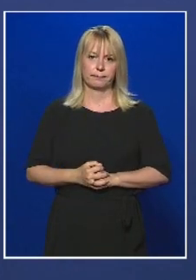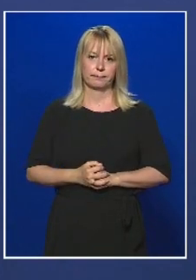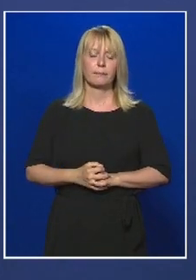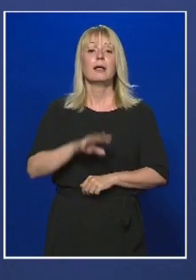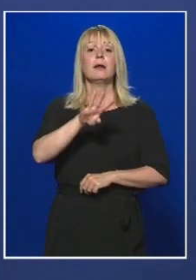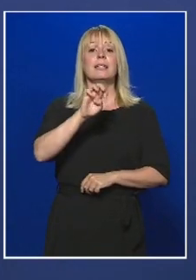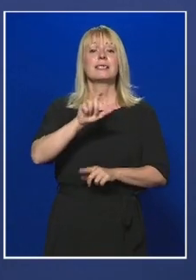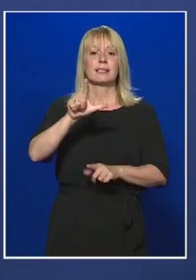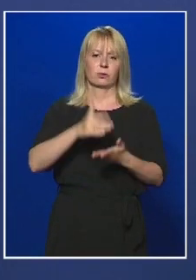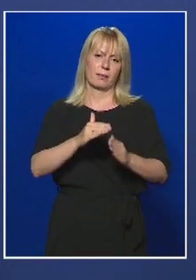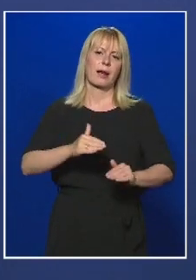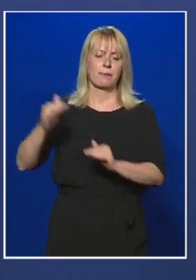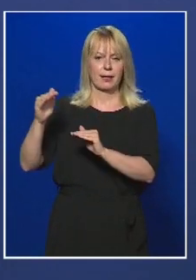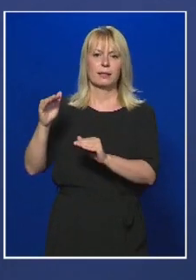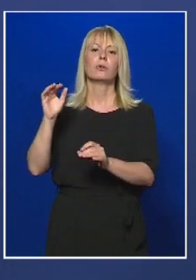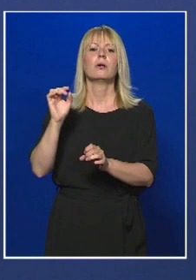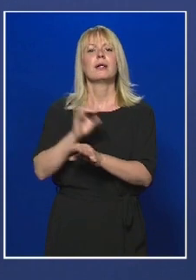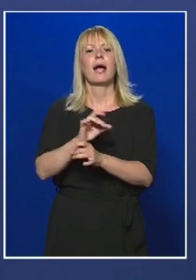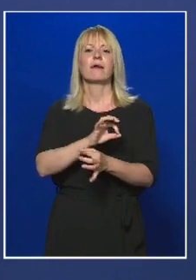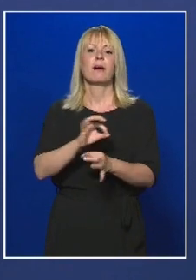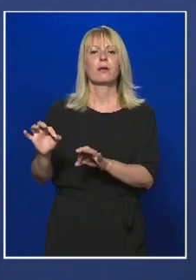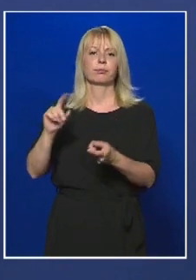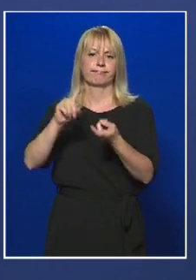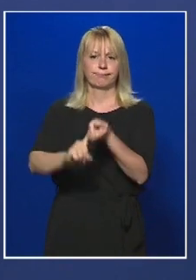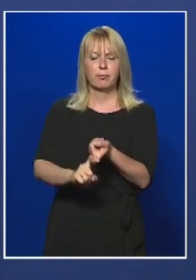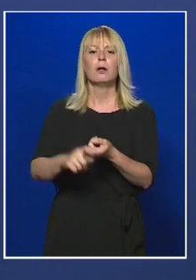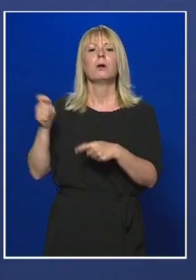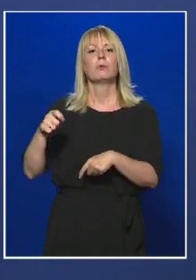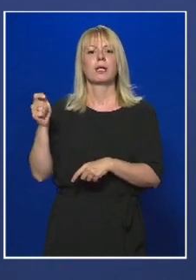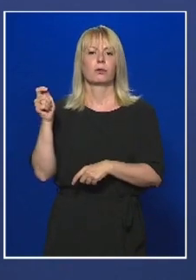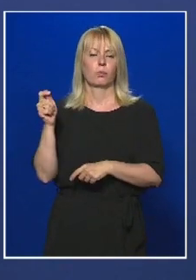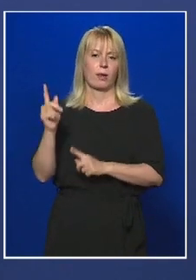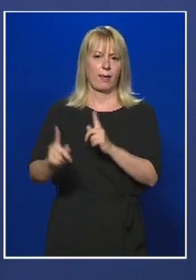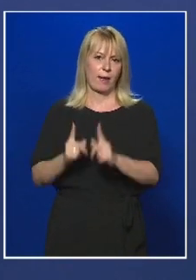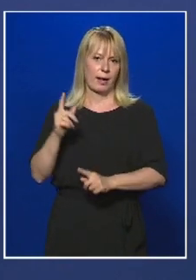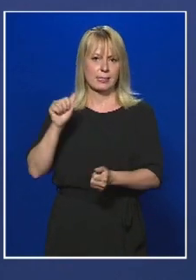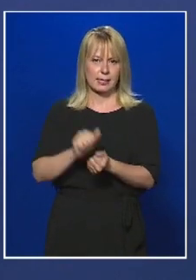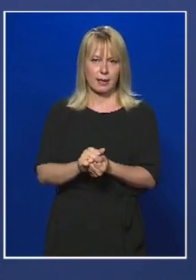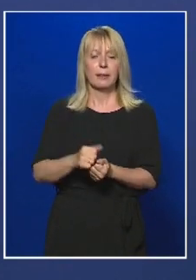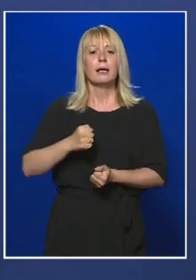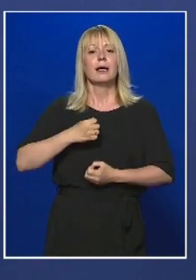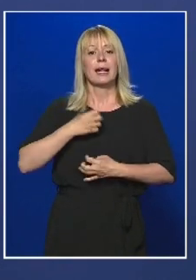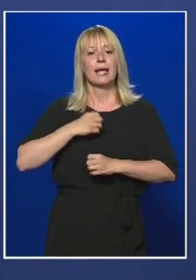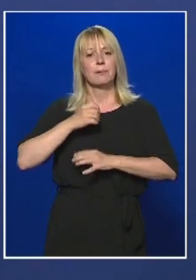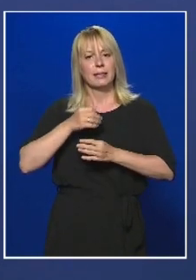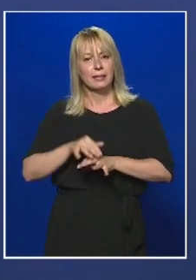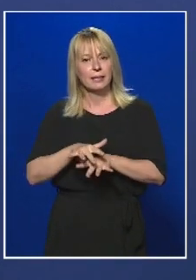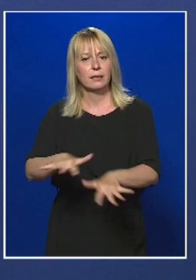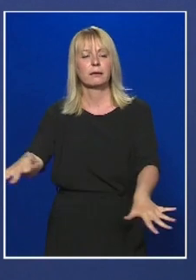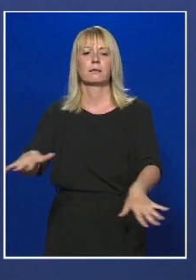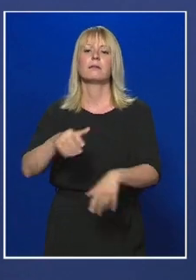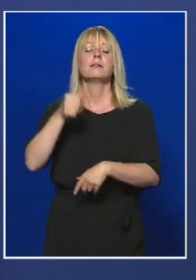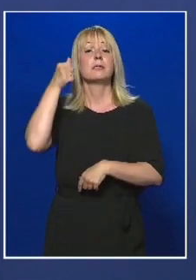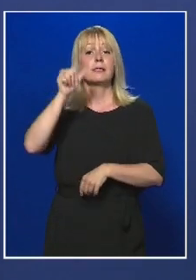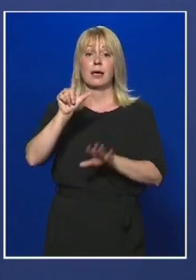402-re emelkedett a járványügyel összefüggésben elrendelt büntetőeljárásaink száma, rémhírterjesztés ügyében 107 esetben,